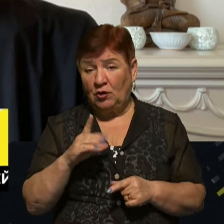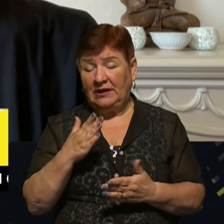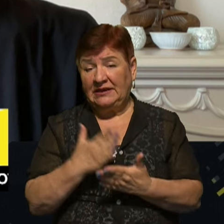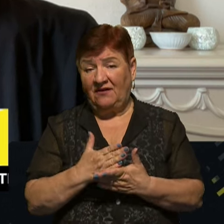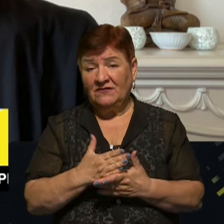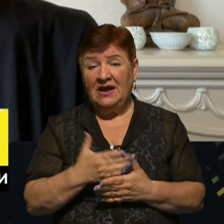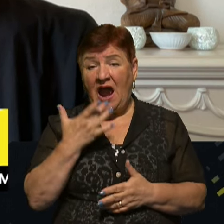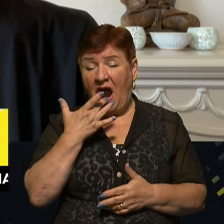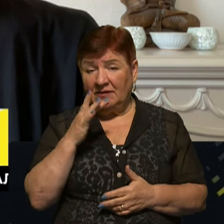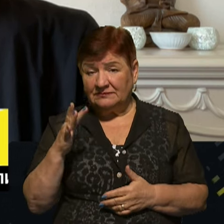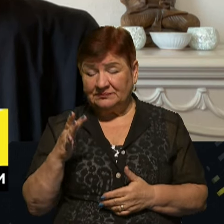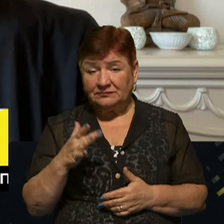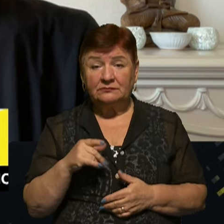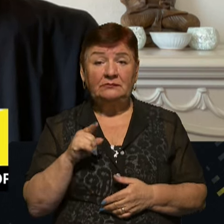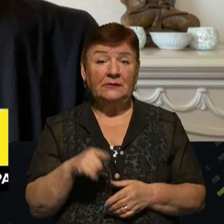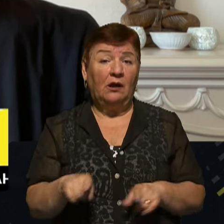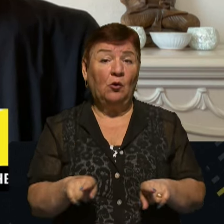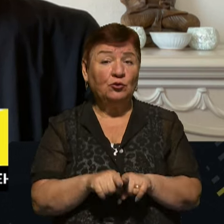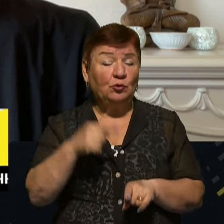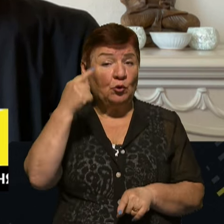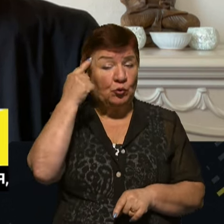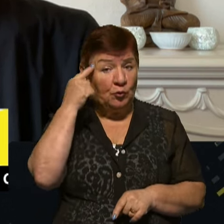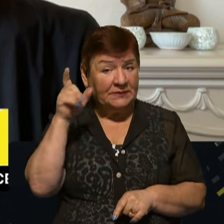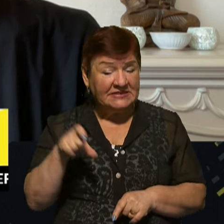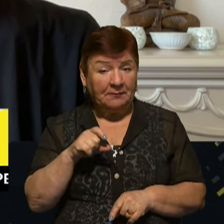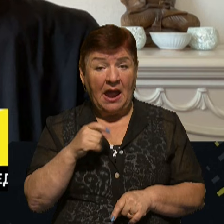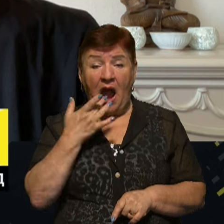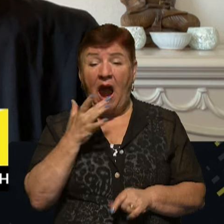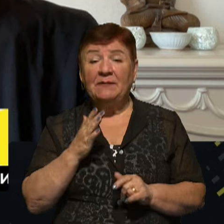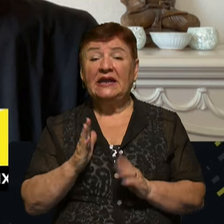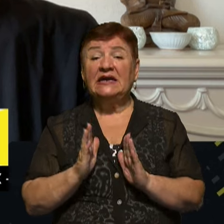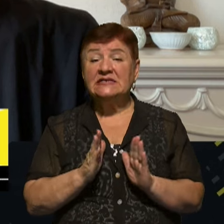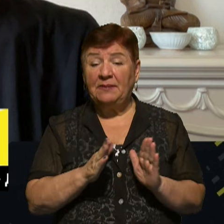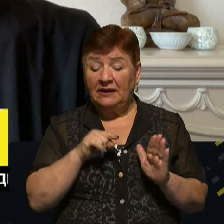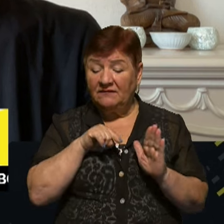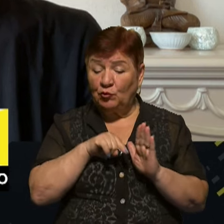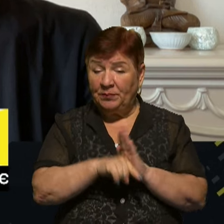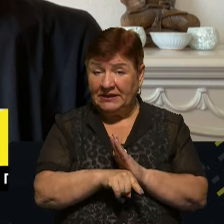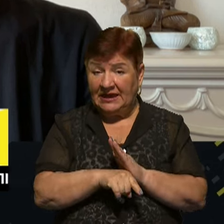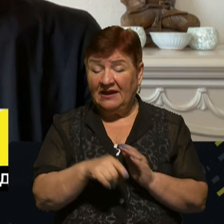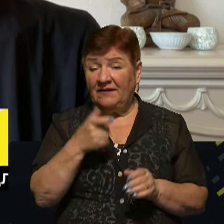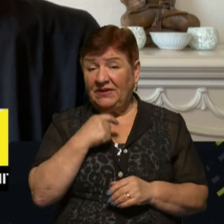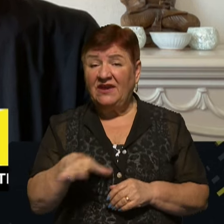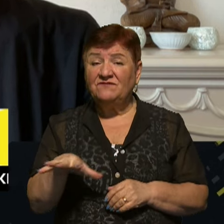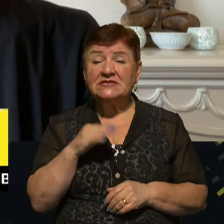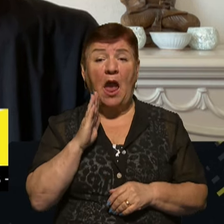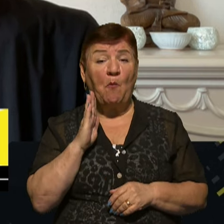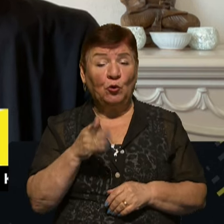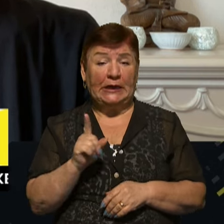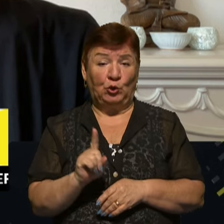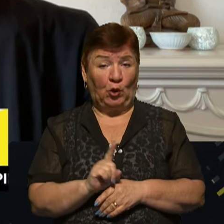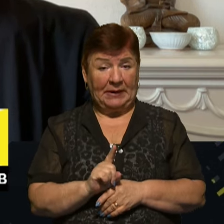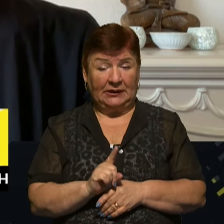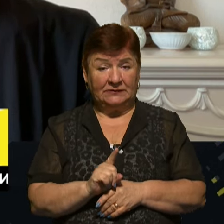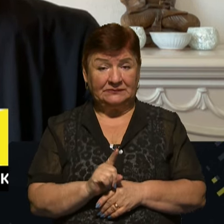І треба пояснити та однодумцям, що Америка стабільна в глибині себе і все, зрештою, буде нормально.